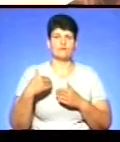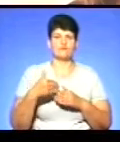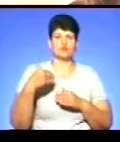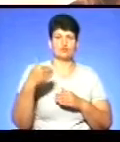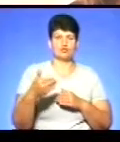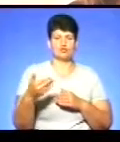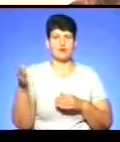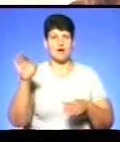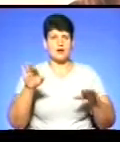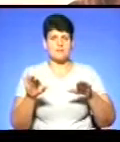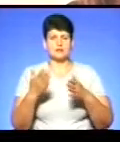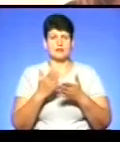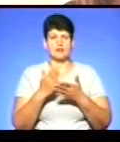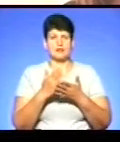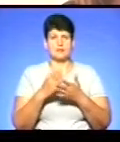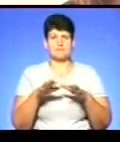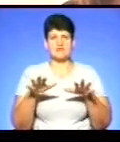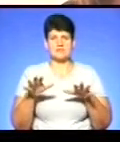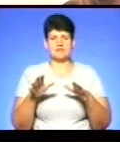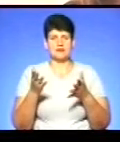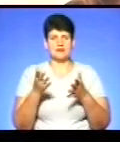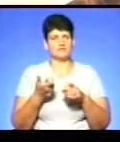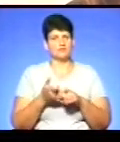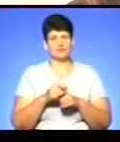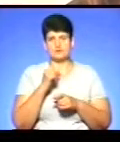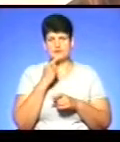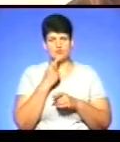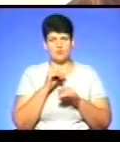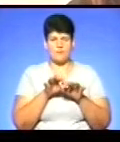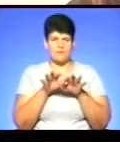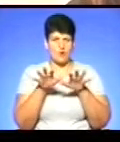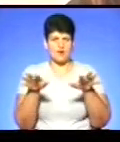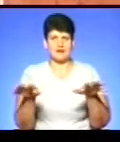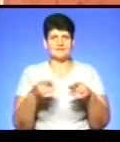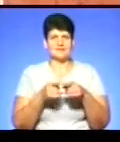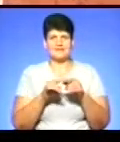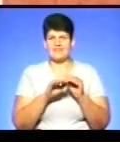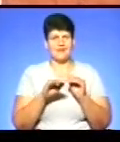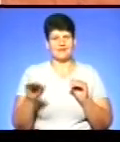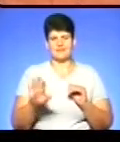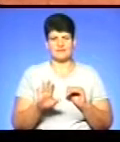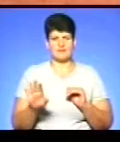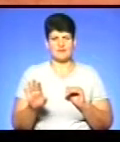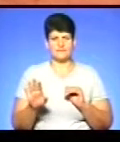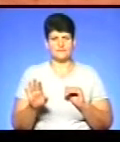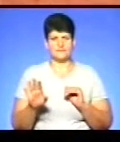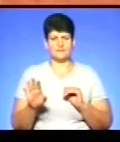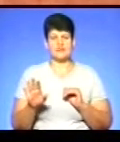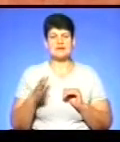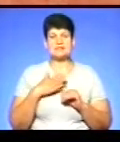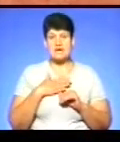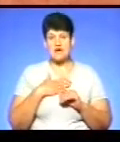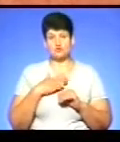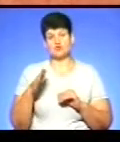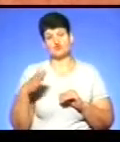місцевість, яка дуже тяжко покрита, тому що це є рівнина. З нашої